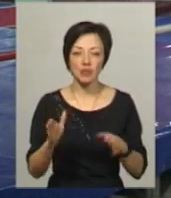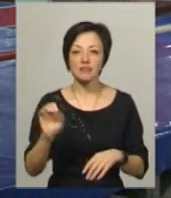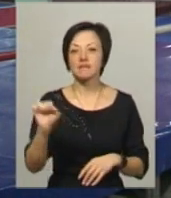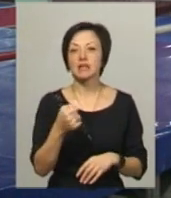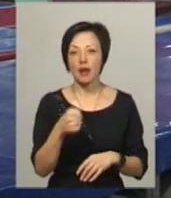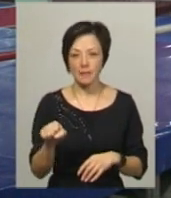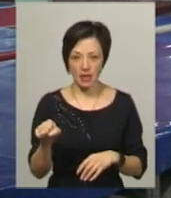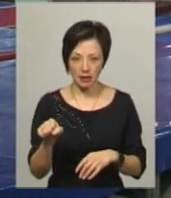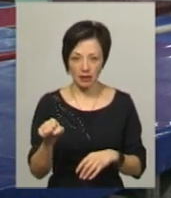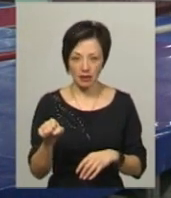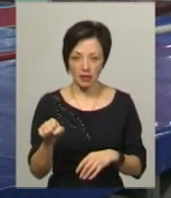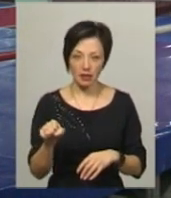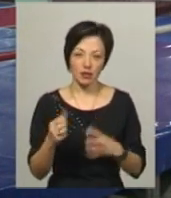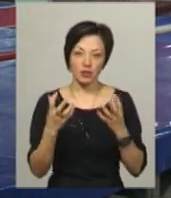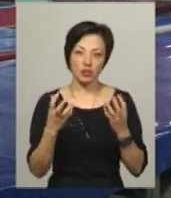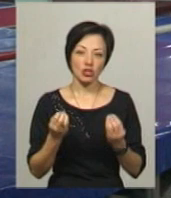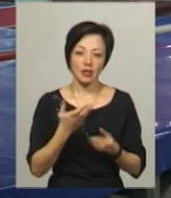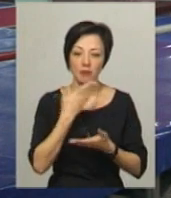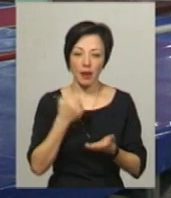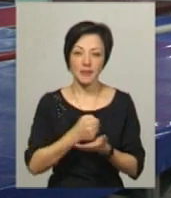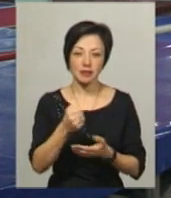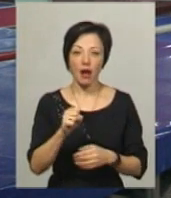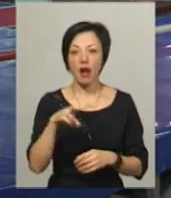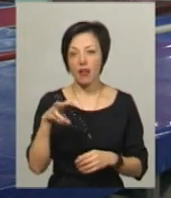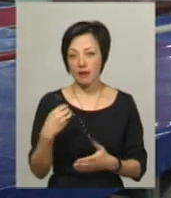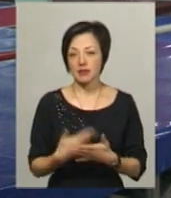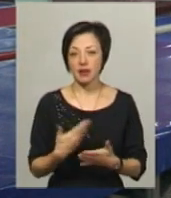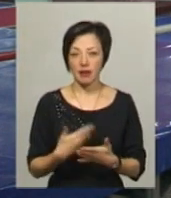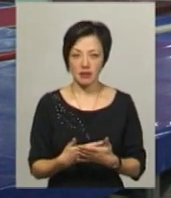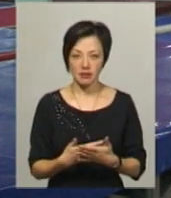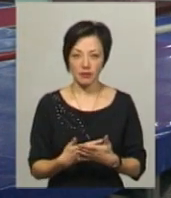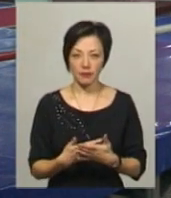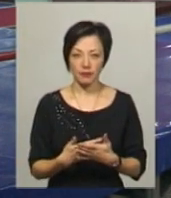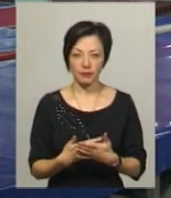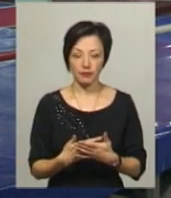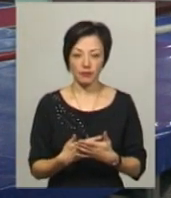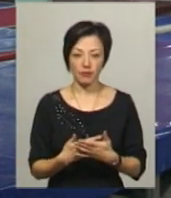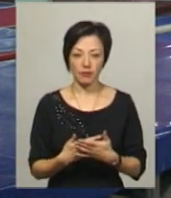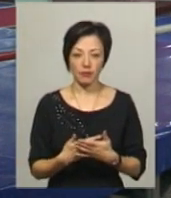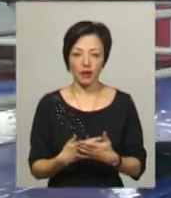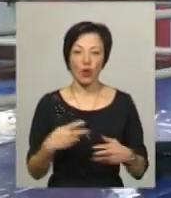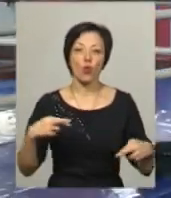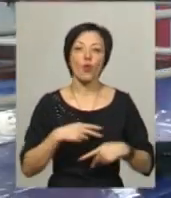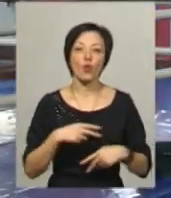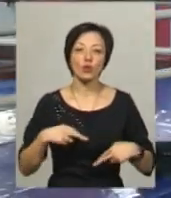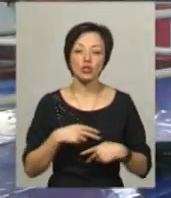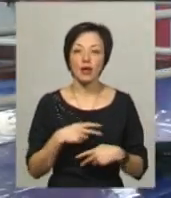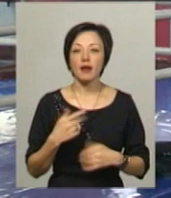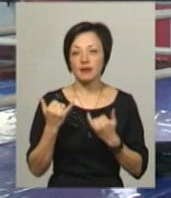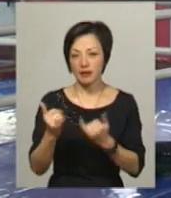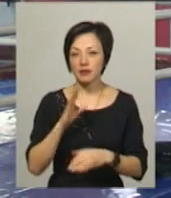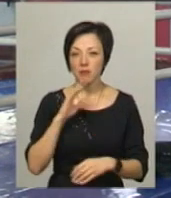серпні. Ще немає призначення, але, здається, в Угорщині був. Для неї це